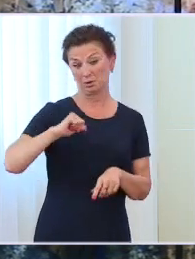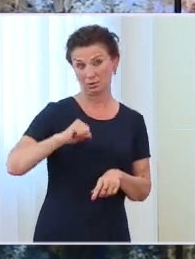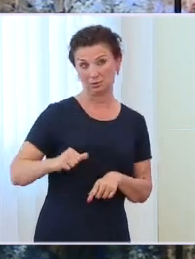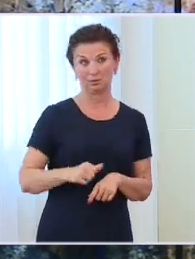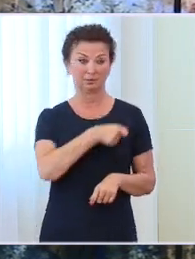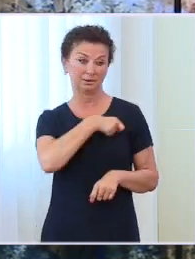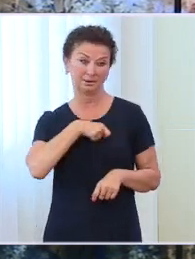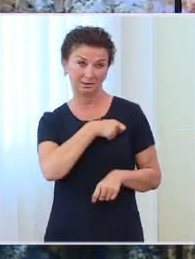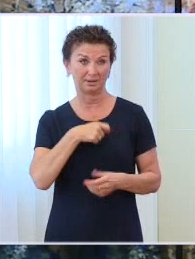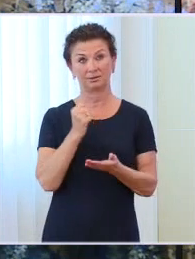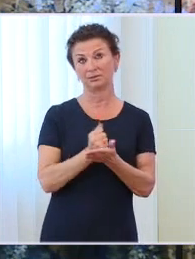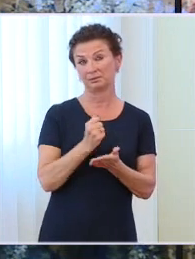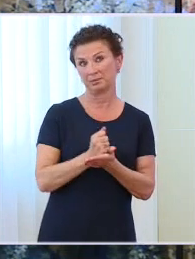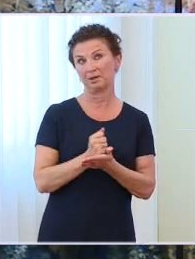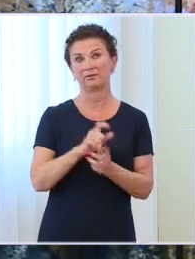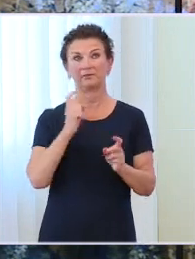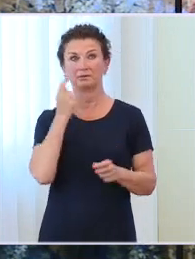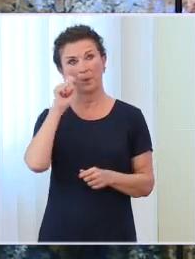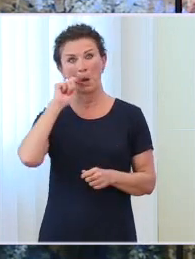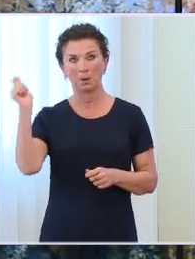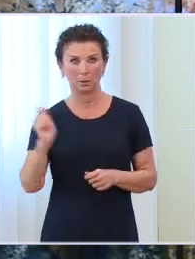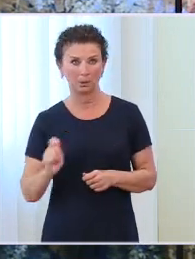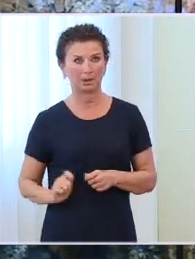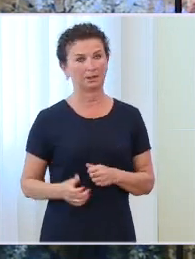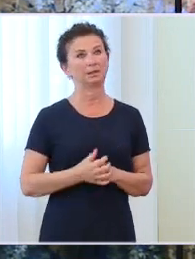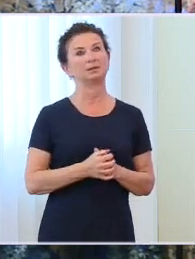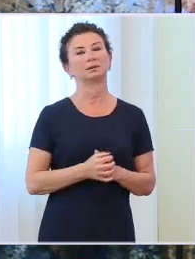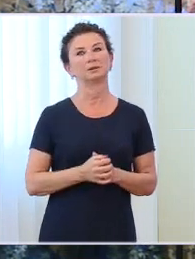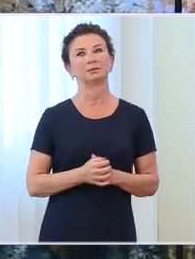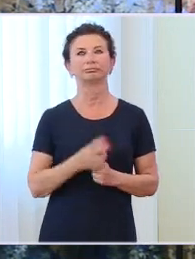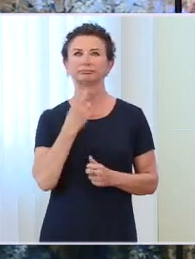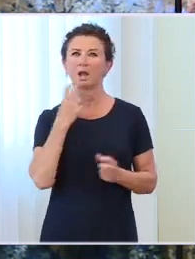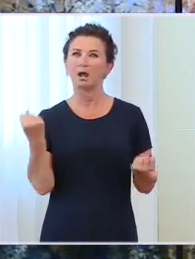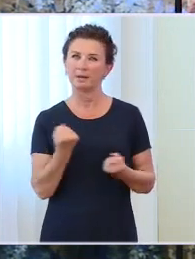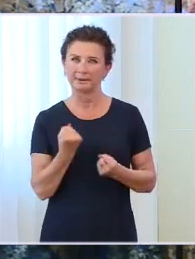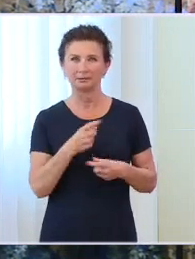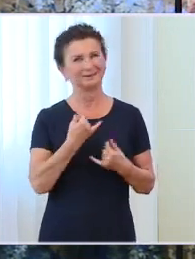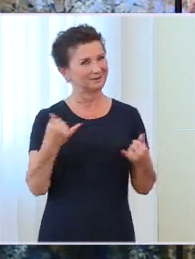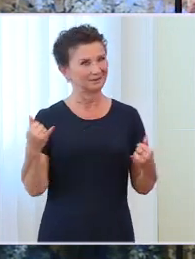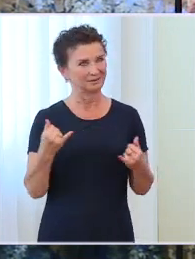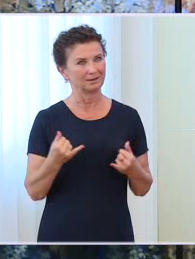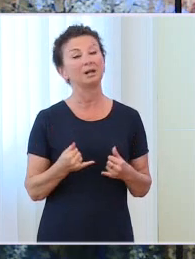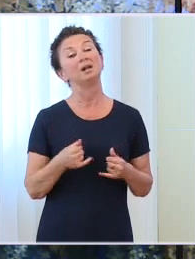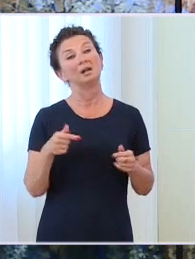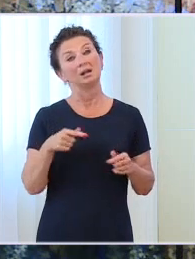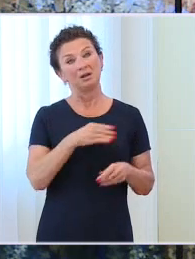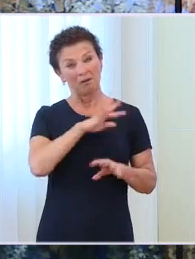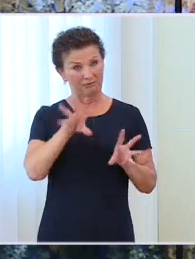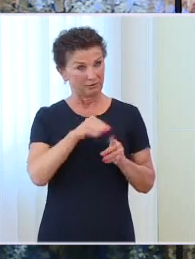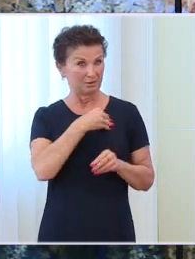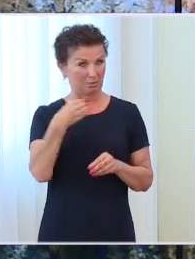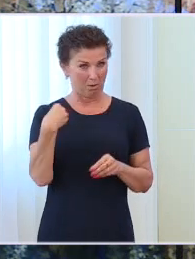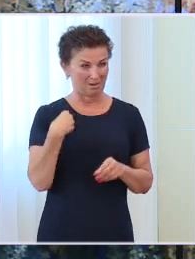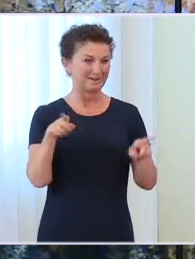energetycznej. Generalnie ta solidarność jest nam Polakom w tej Unii Europejskiej bardzo potrzebna. Będziemy oczywiście